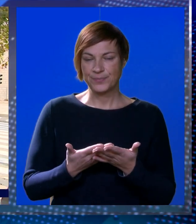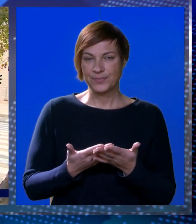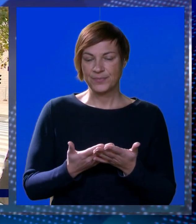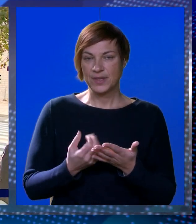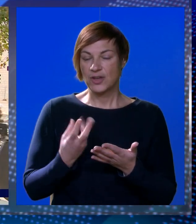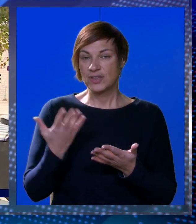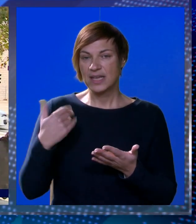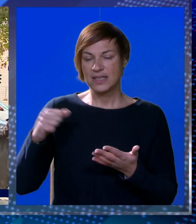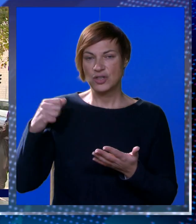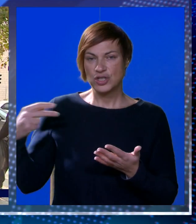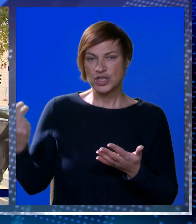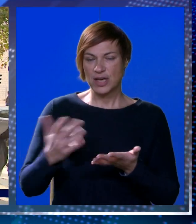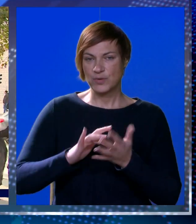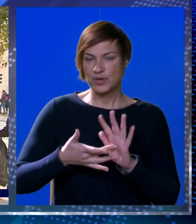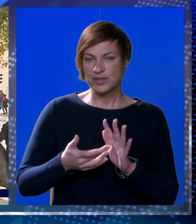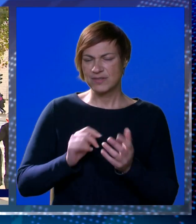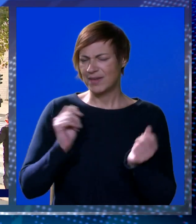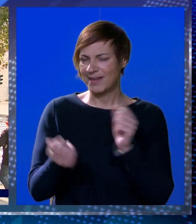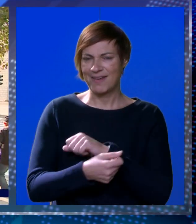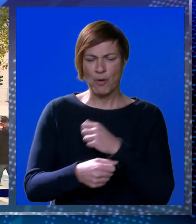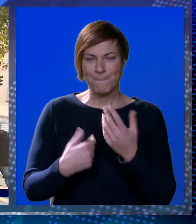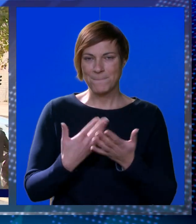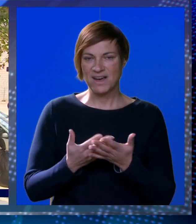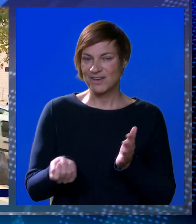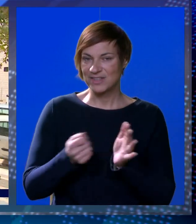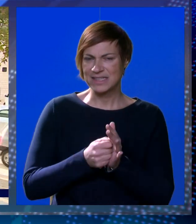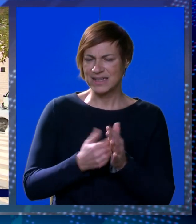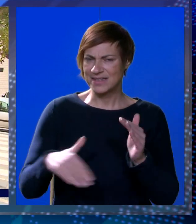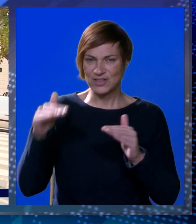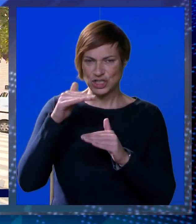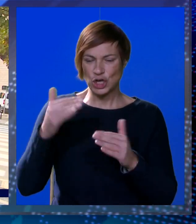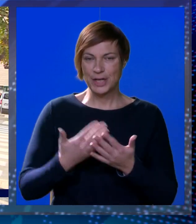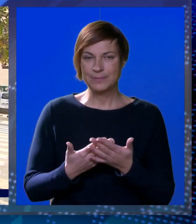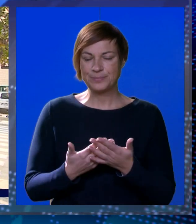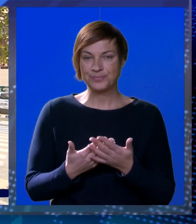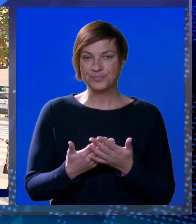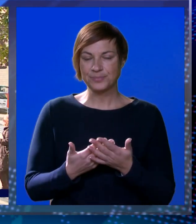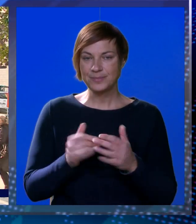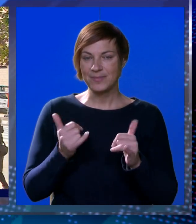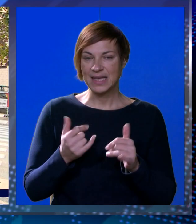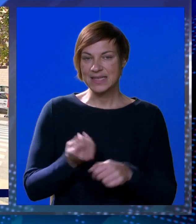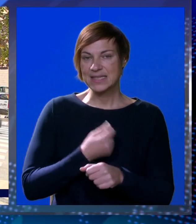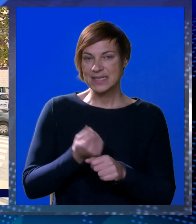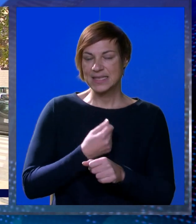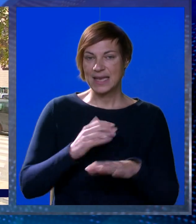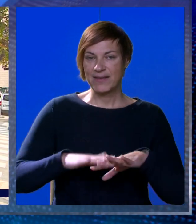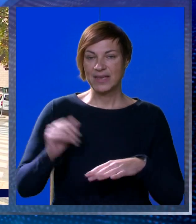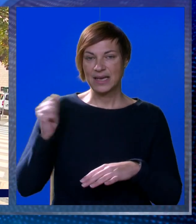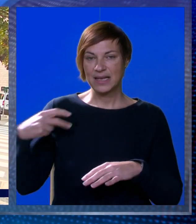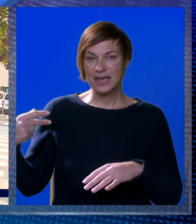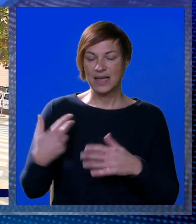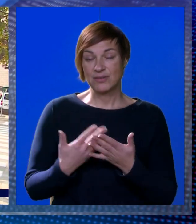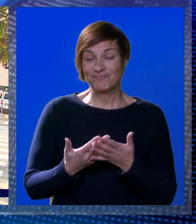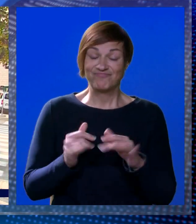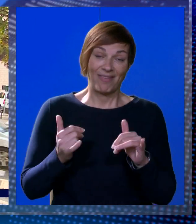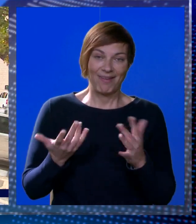Iako je od koje došlo euro, da je sve naopako, cijene i sve od što. Jeste li se navikli na eure?